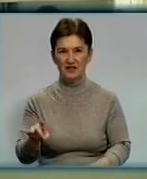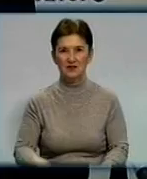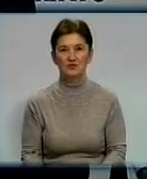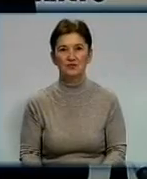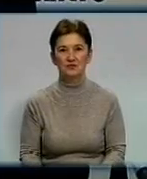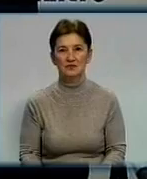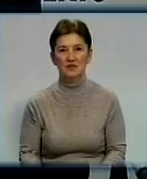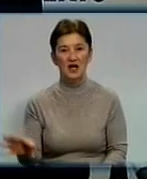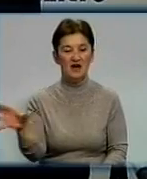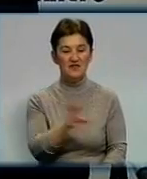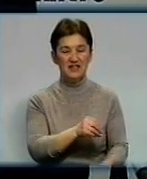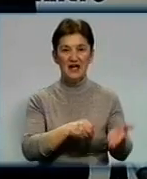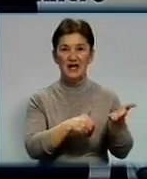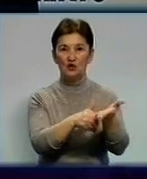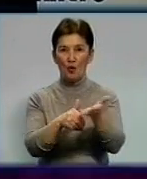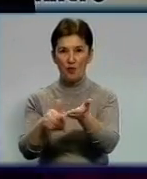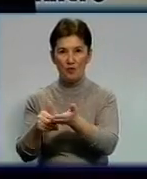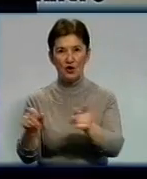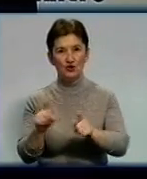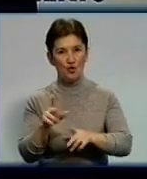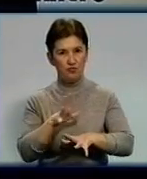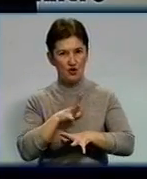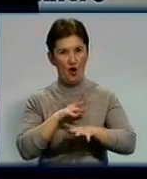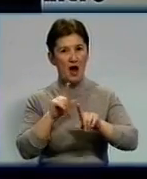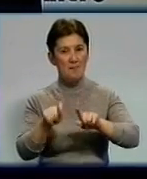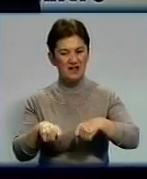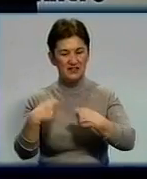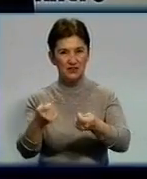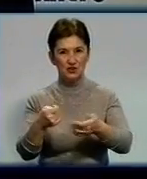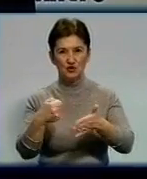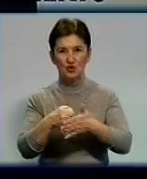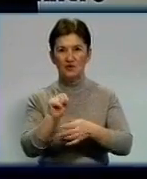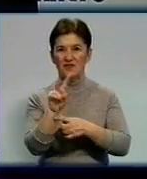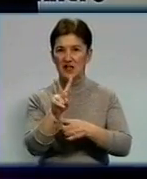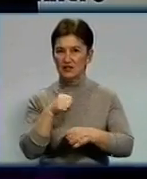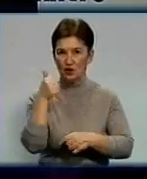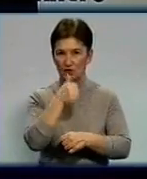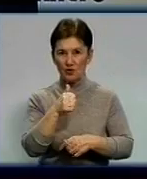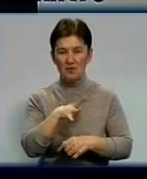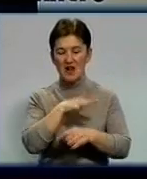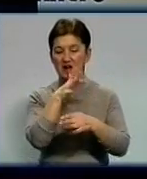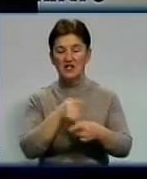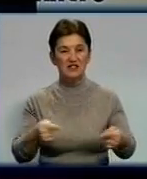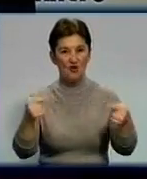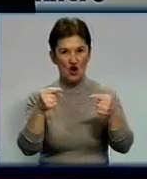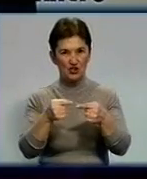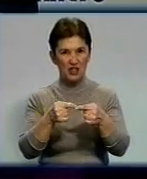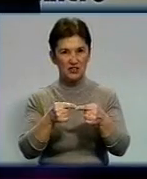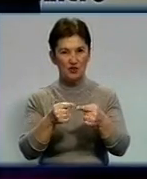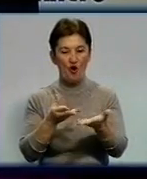Всі допомоги, які були призначені в 2012 році, вони були своєчасно виплачені,